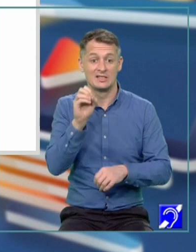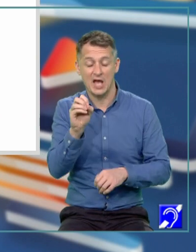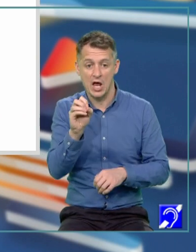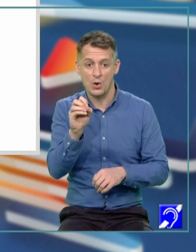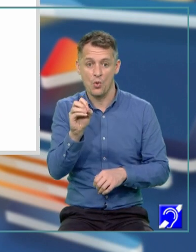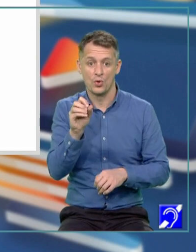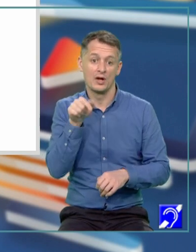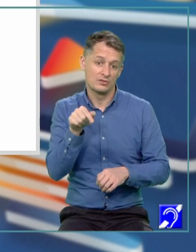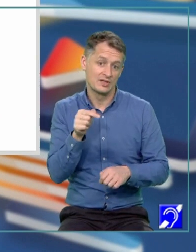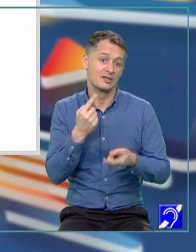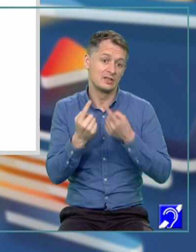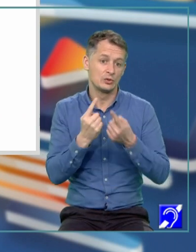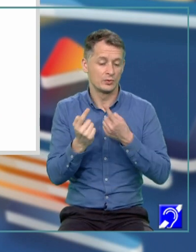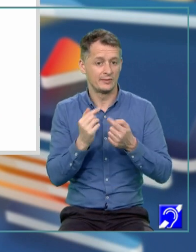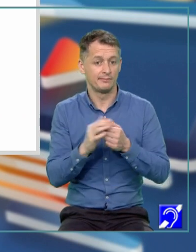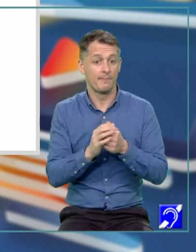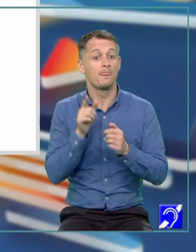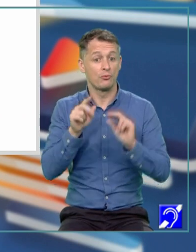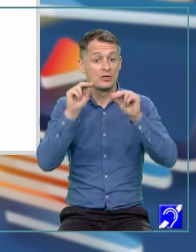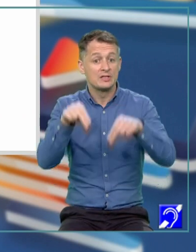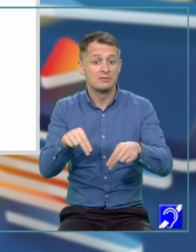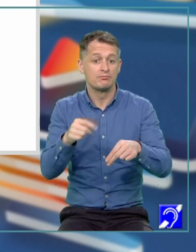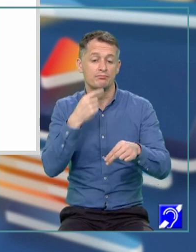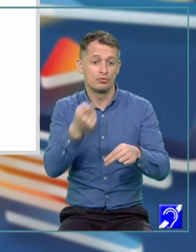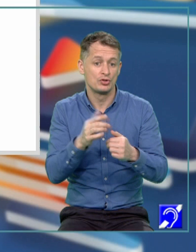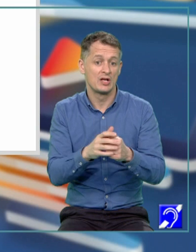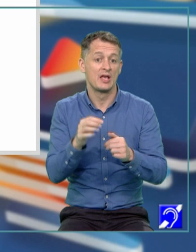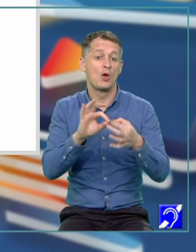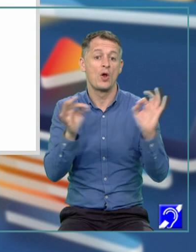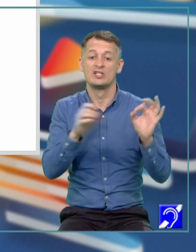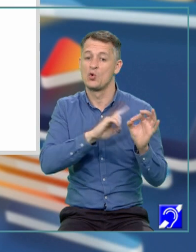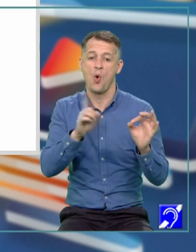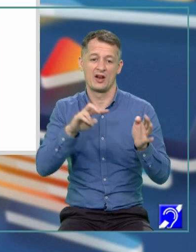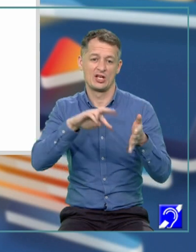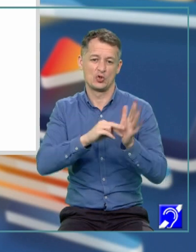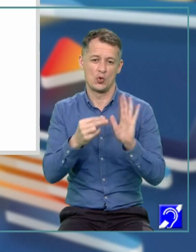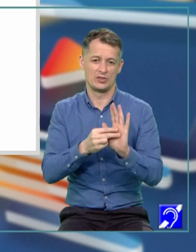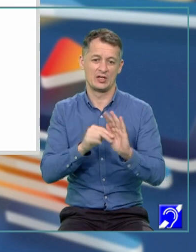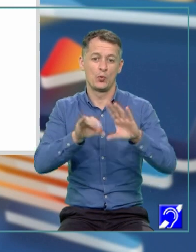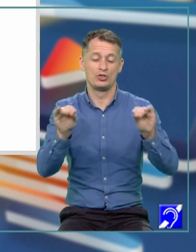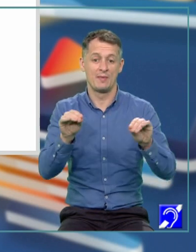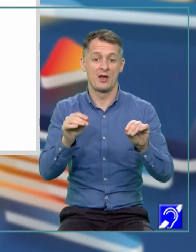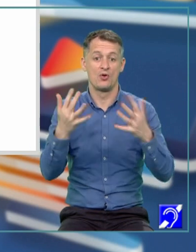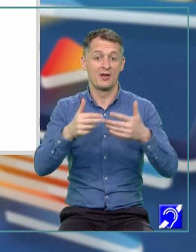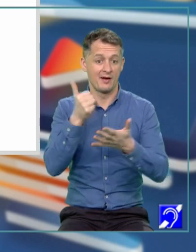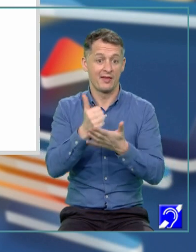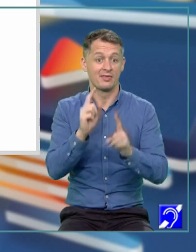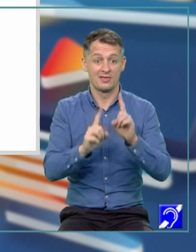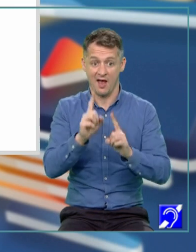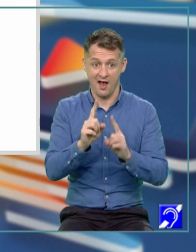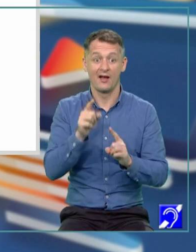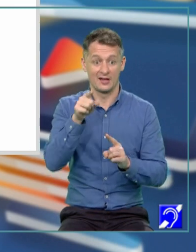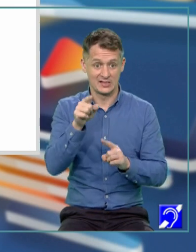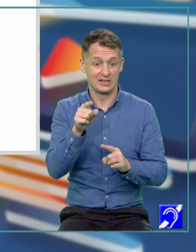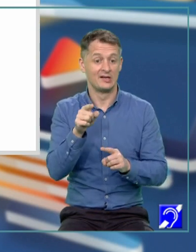minus C pe A va fi mai mic ca 0, atunci spunem că ecuația nu are soluții în mulțimea numărul reale. Ori dacă minus C pe A va fi